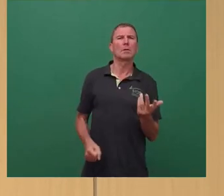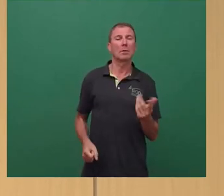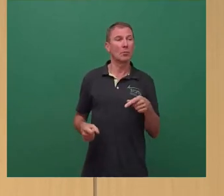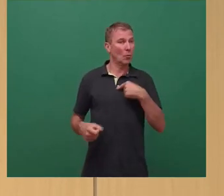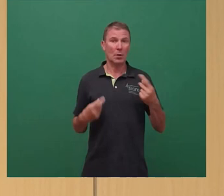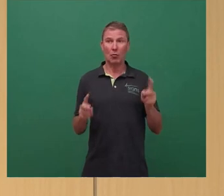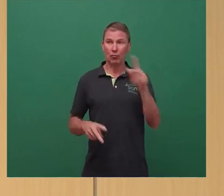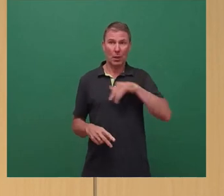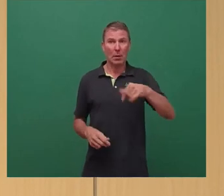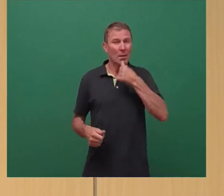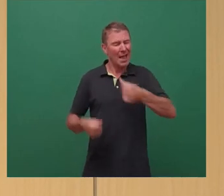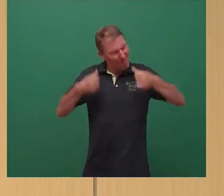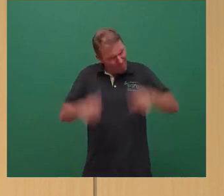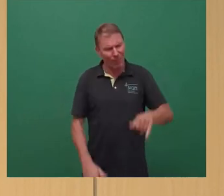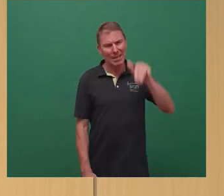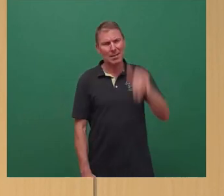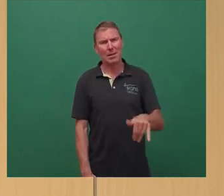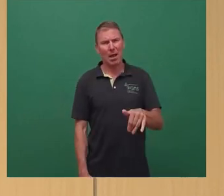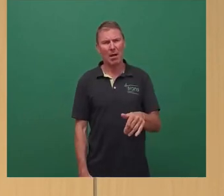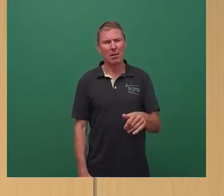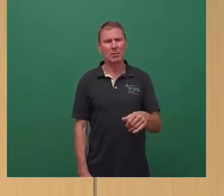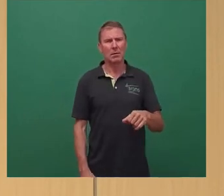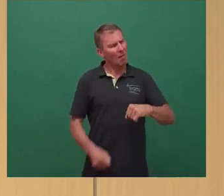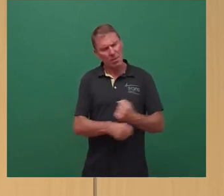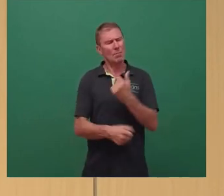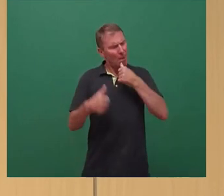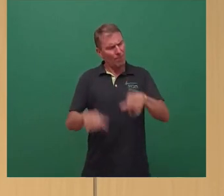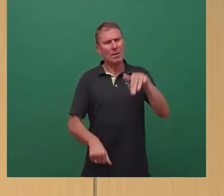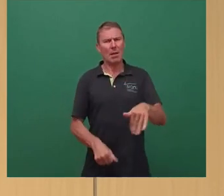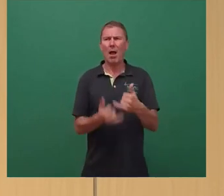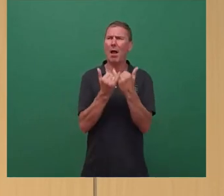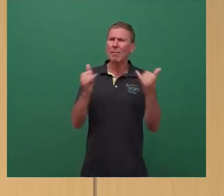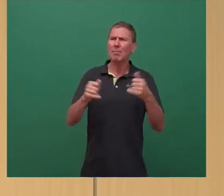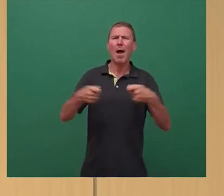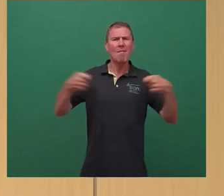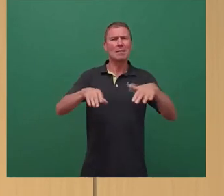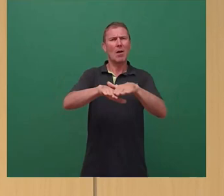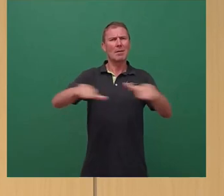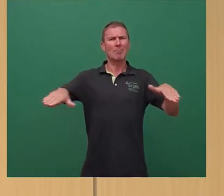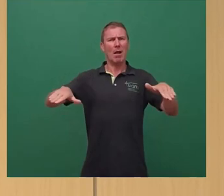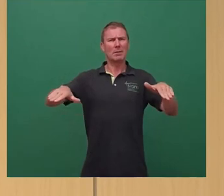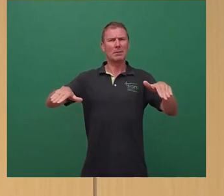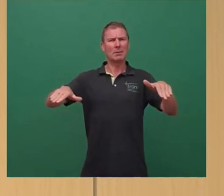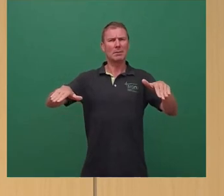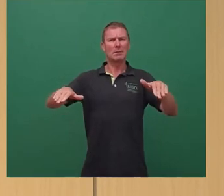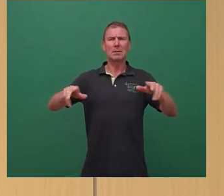auch in der verdammten Pflicht, Wege zu finden, wie wir die Finanzierungsbasis auch breiter fassen. Und das sage ich auch ganz, ganz offen